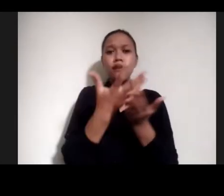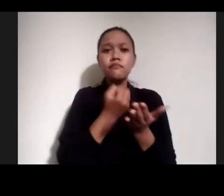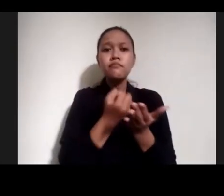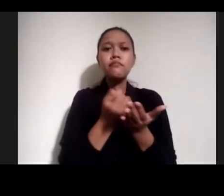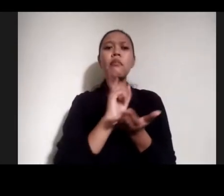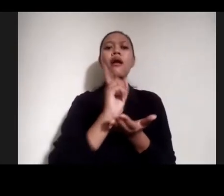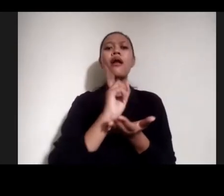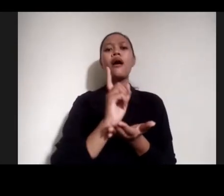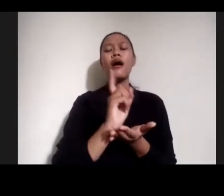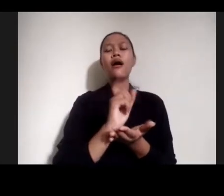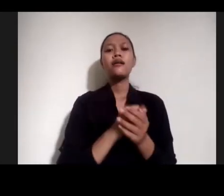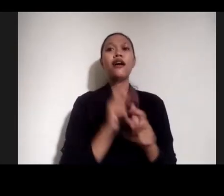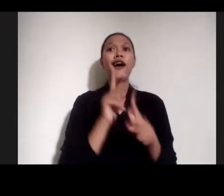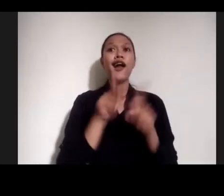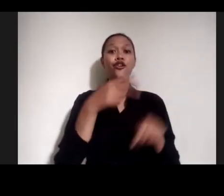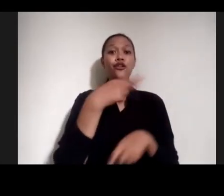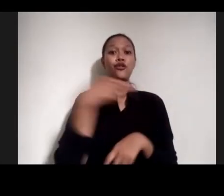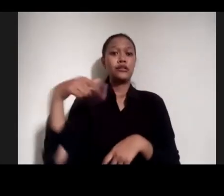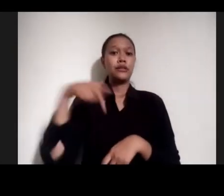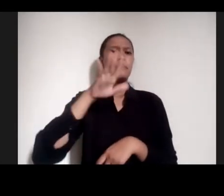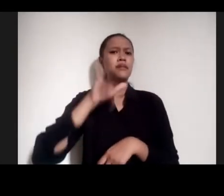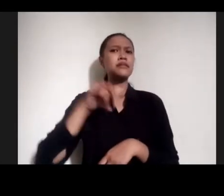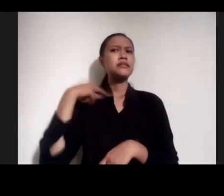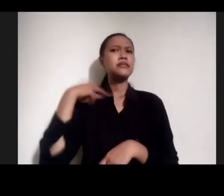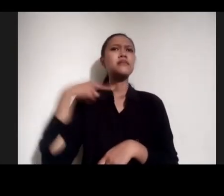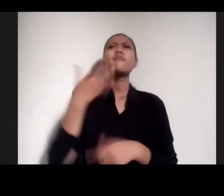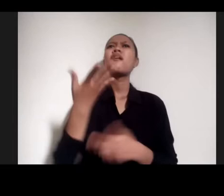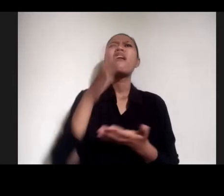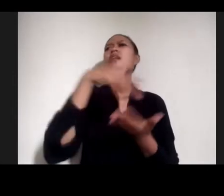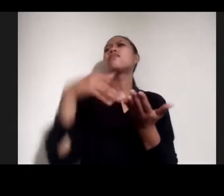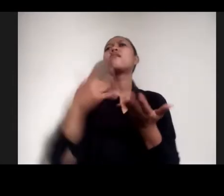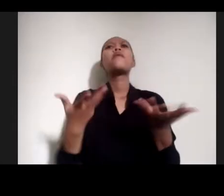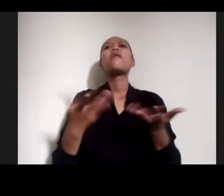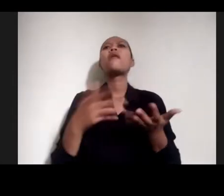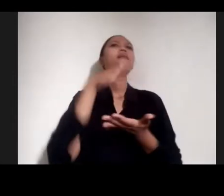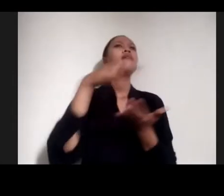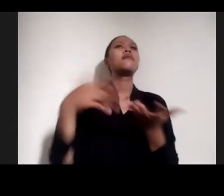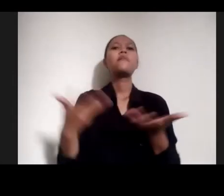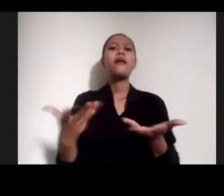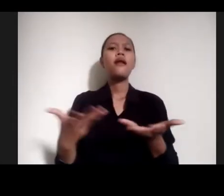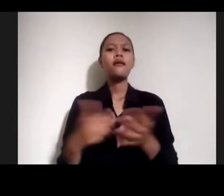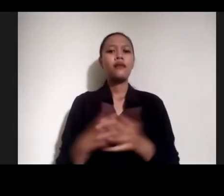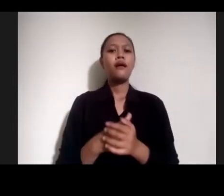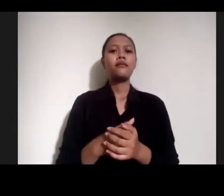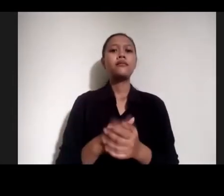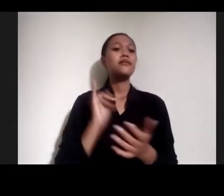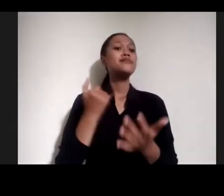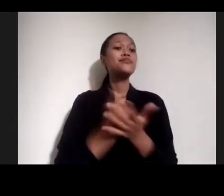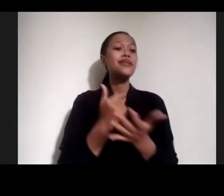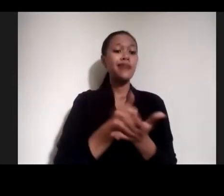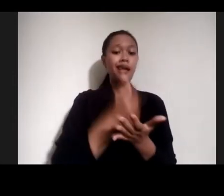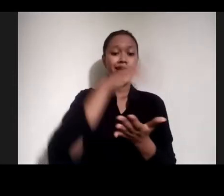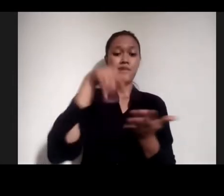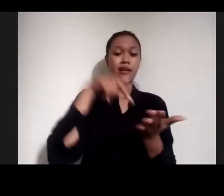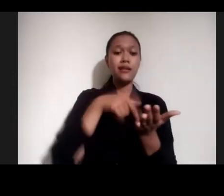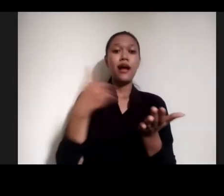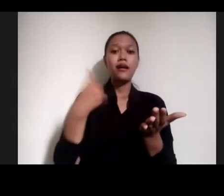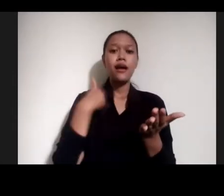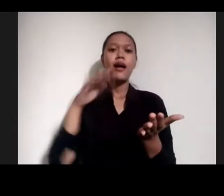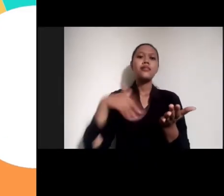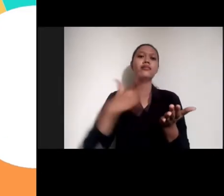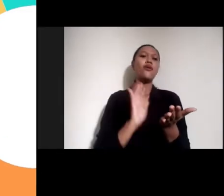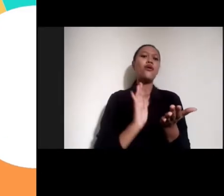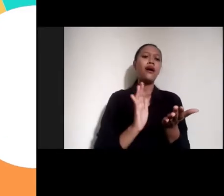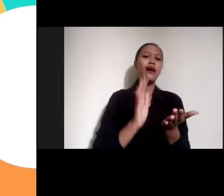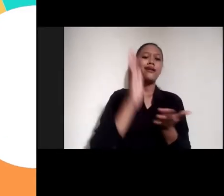Indonesia itu Masih sering ada Pertanyaan Datanya mana Datanya mana Nah sebenarnya Ada gak sih data-data itu Data-data terbuka Yang